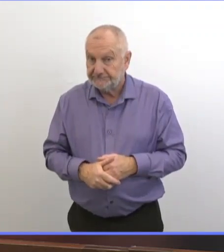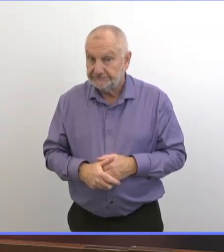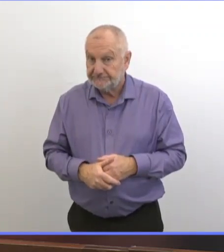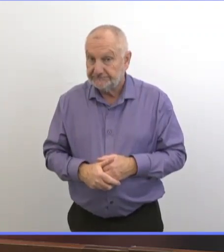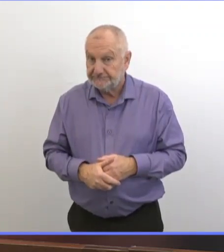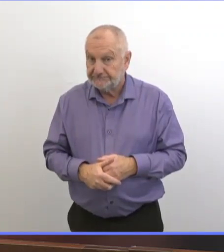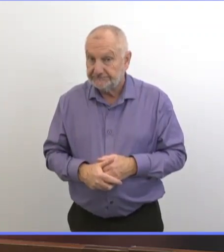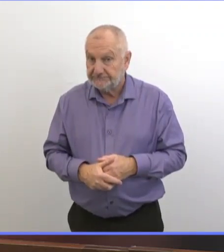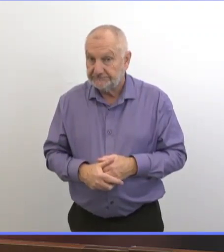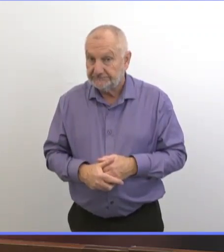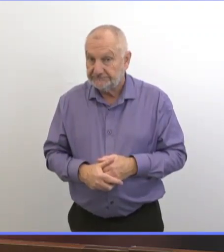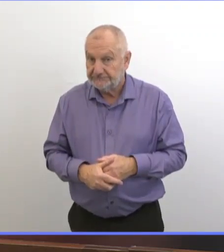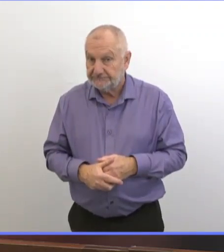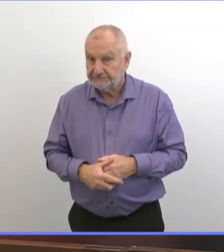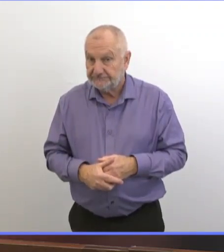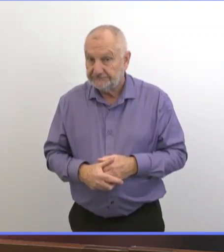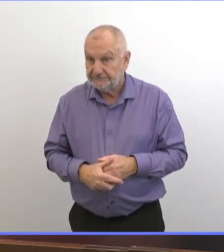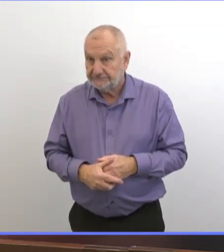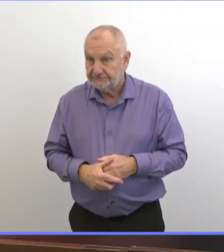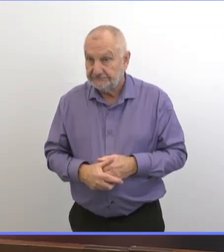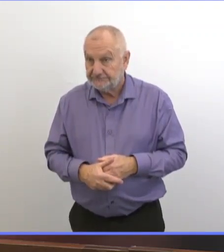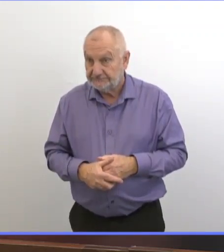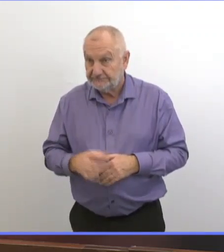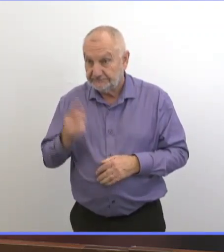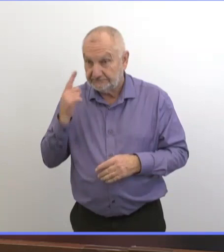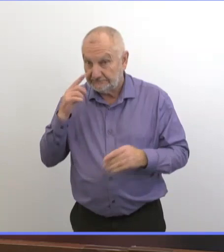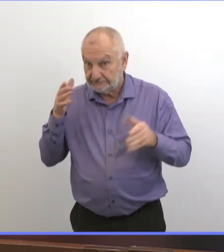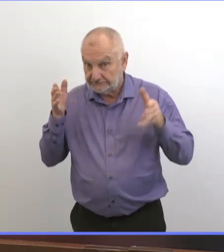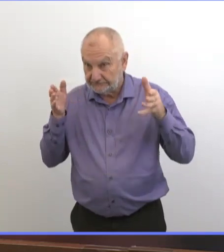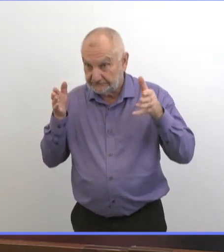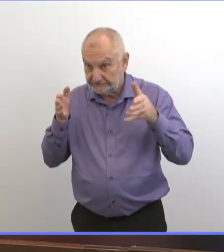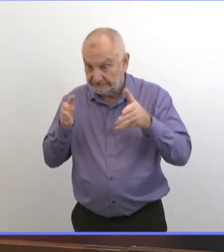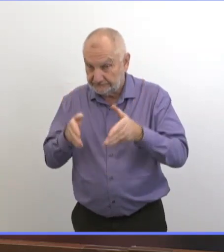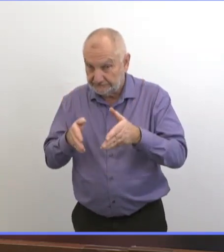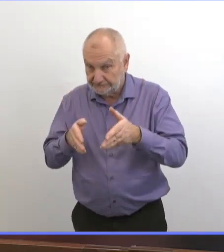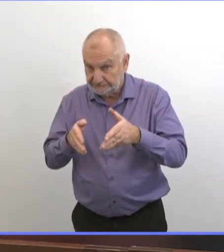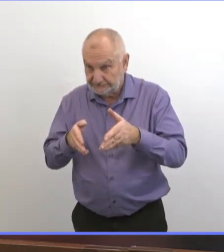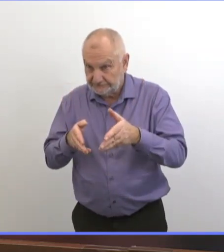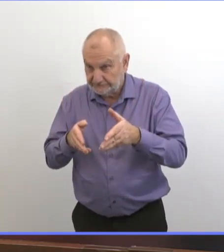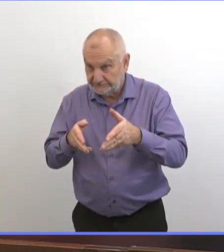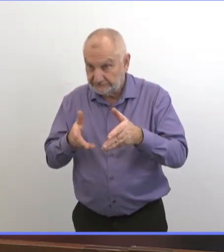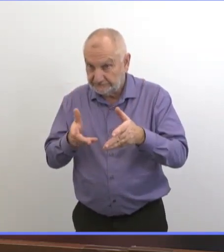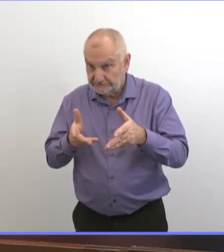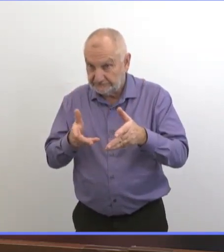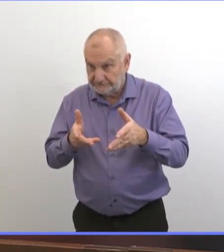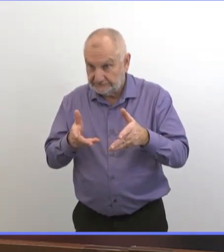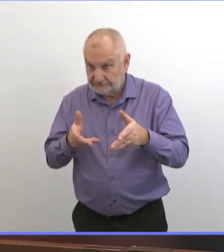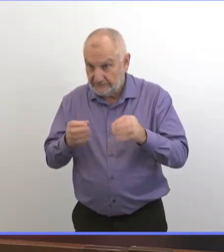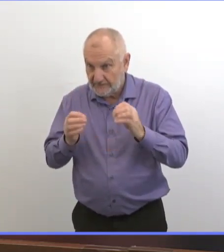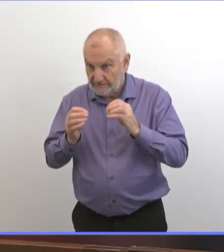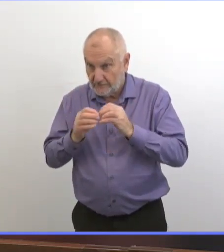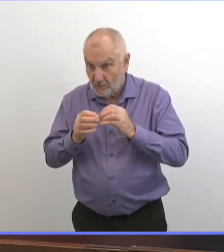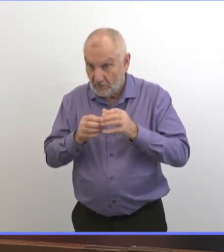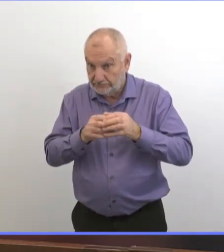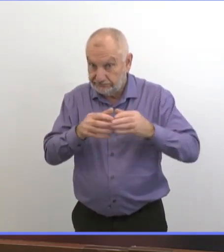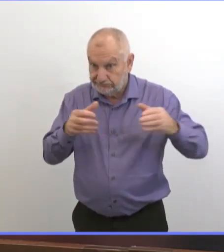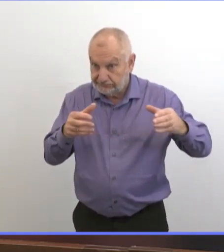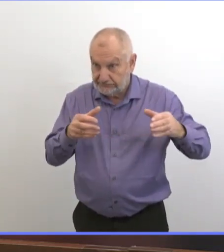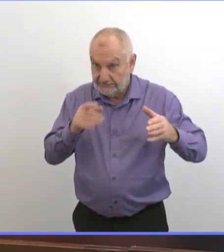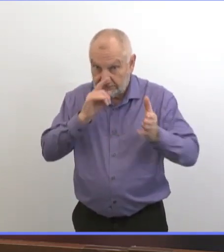Je pense que depuis qu'on a commencé à travailler sur les capacités de traçage,